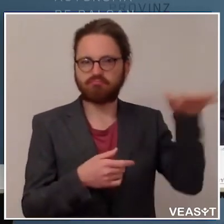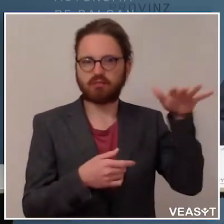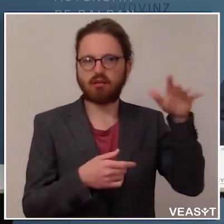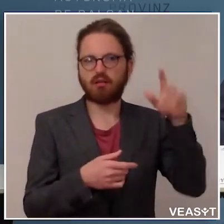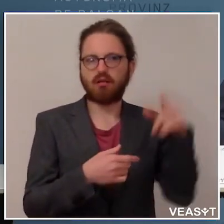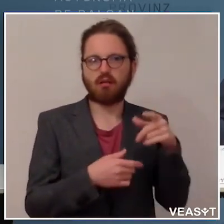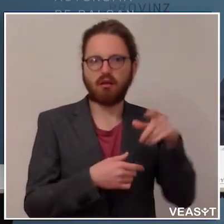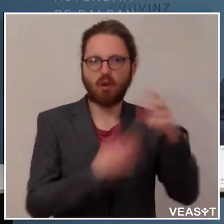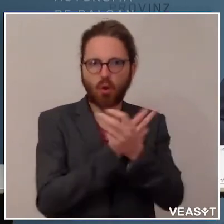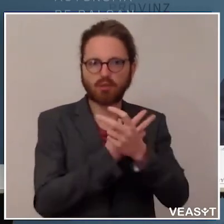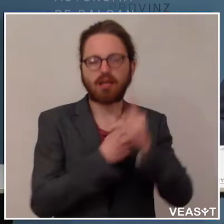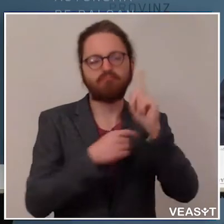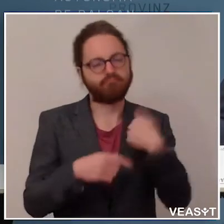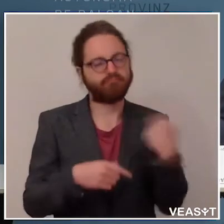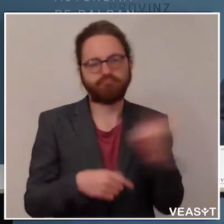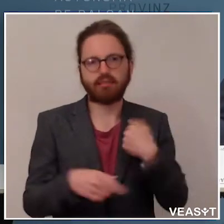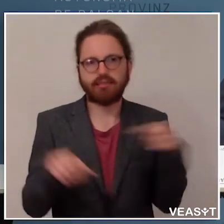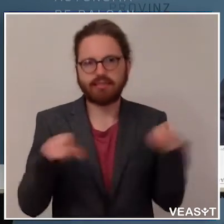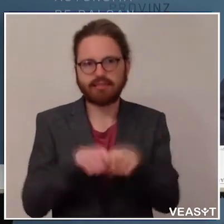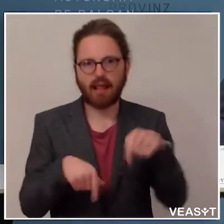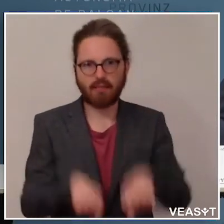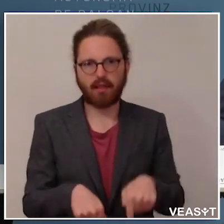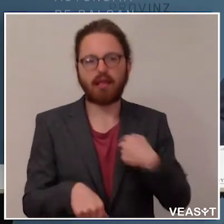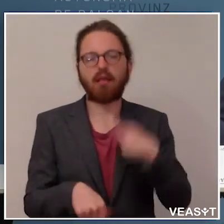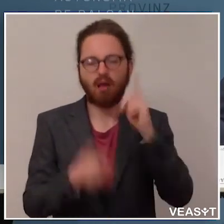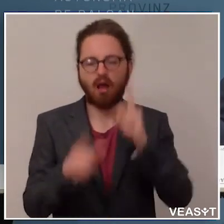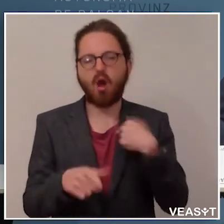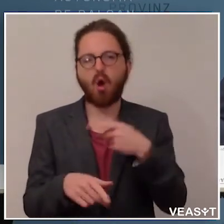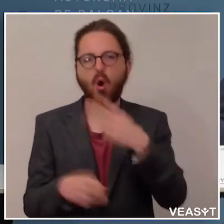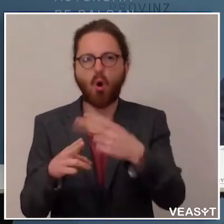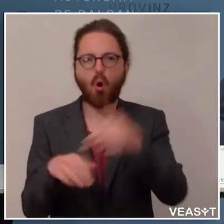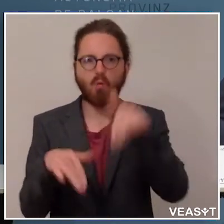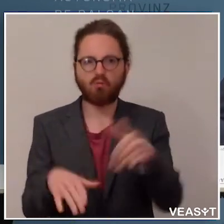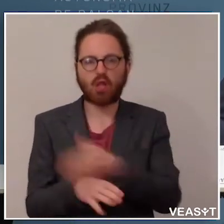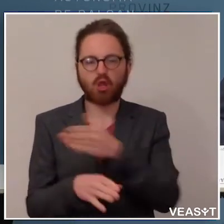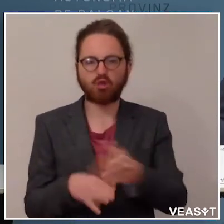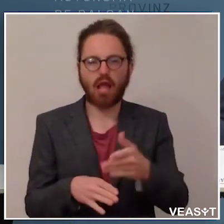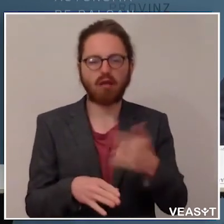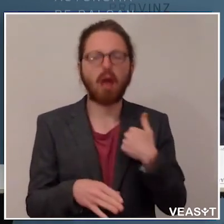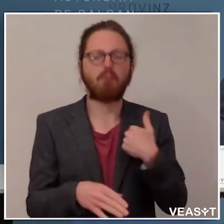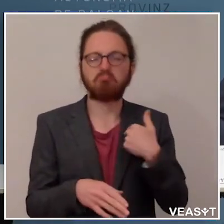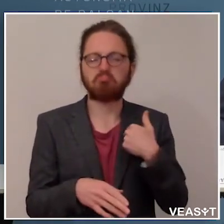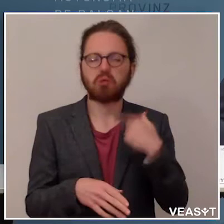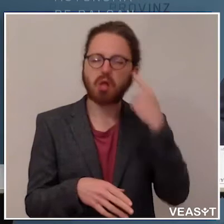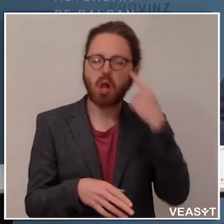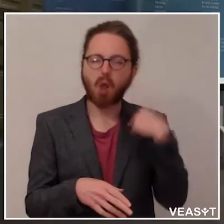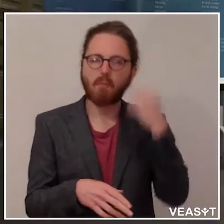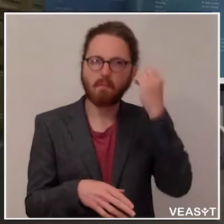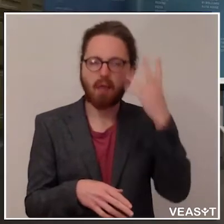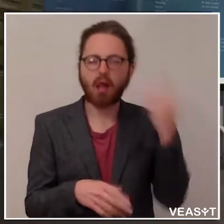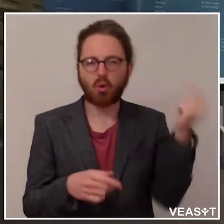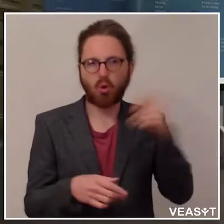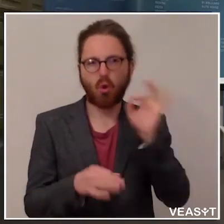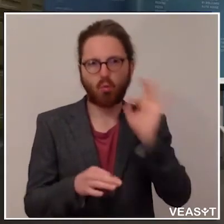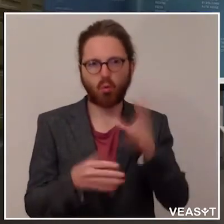in Rom entscheiden, wir müssen die zusammenbringen. Aber wir sind zuversichtlich, dass wir hier auch bald vernünftige Lösungen herbeiführen können.